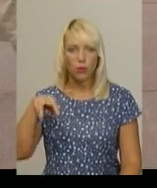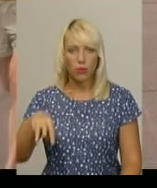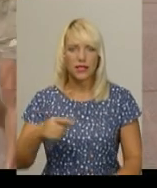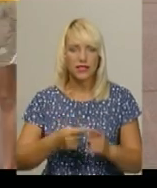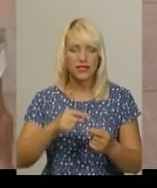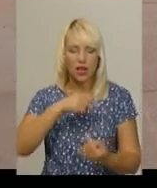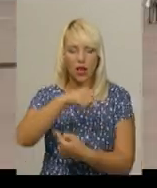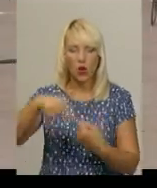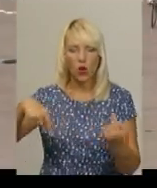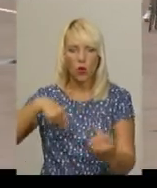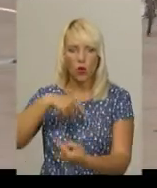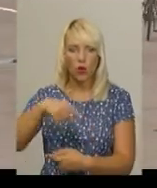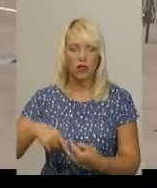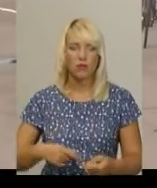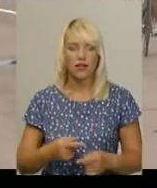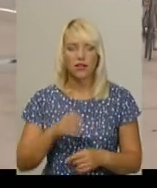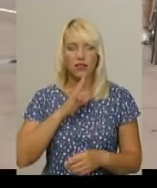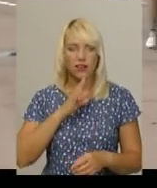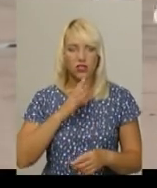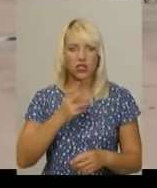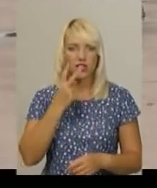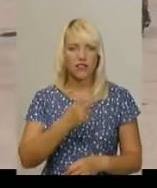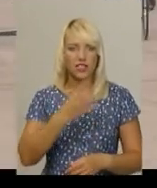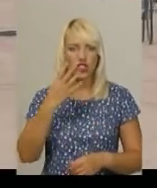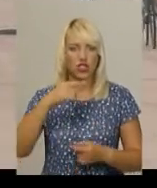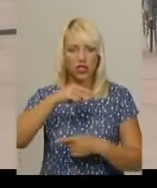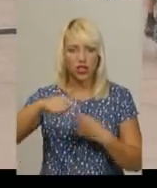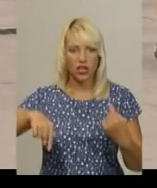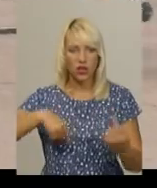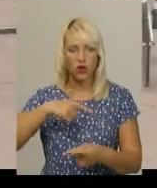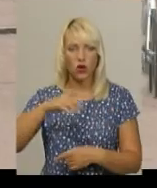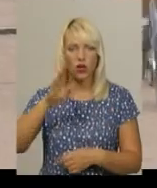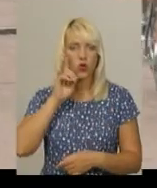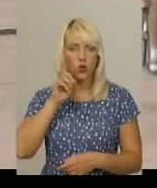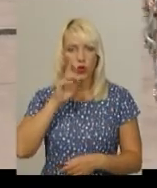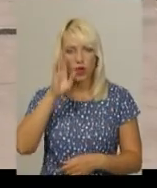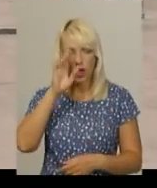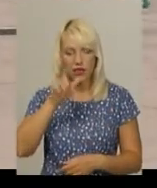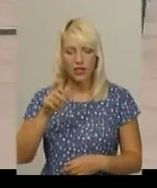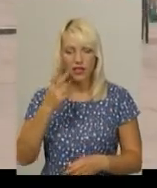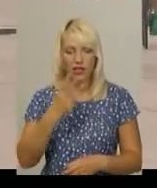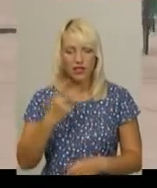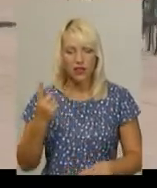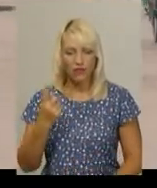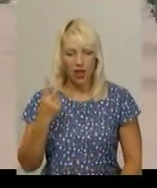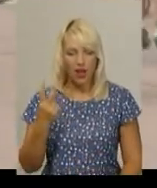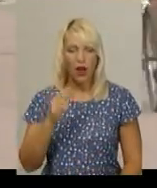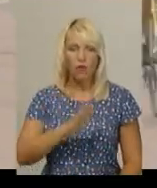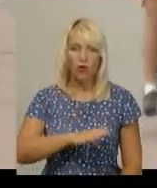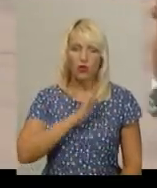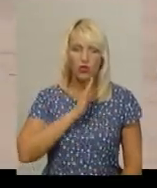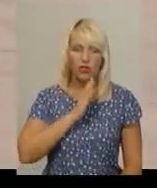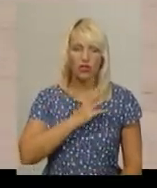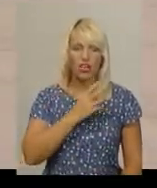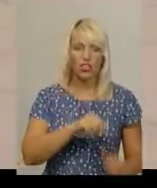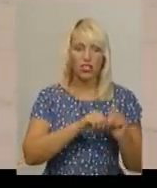1700 метрів. Дівчата долають 24 кола, юнаки – 32, молодші дівчата – 16 кіл, молодші юнаки – 24